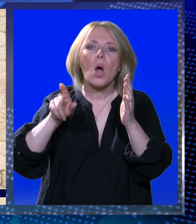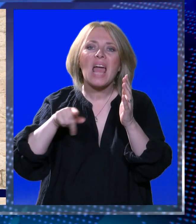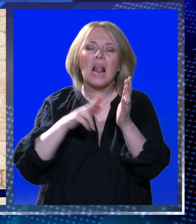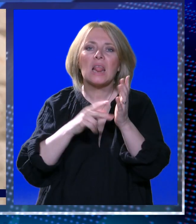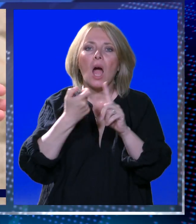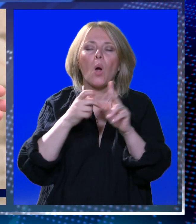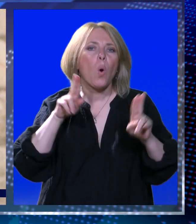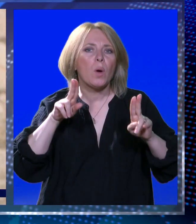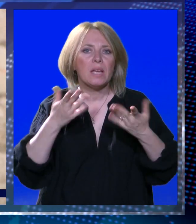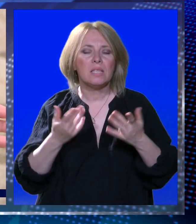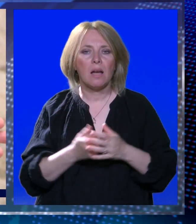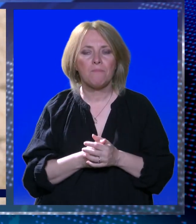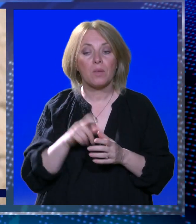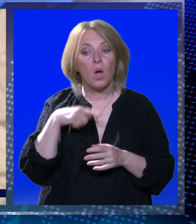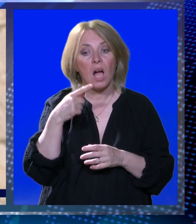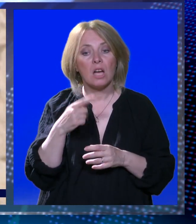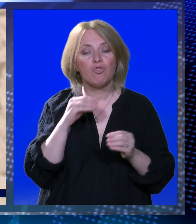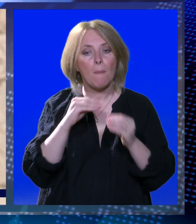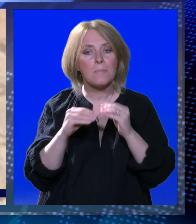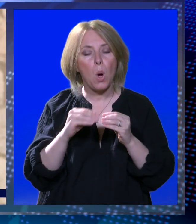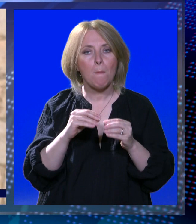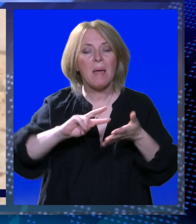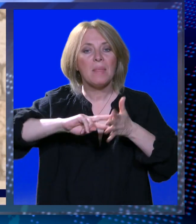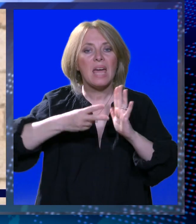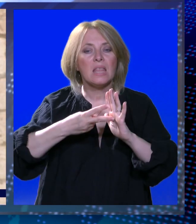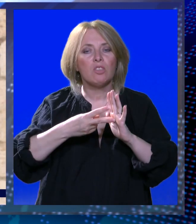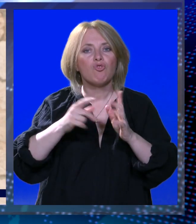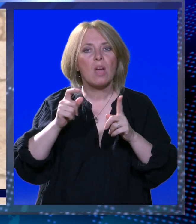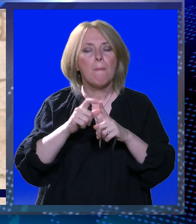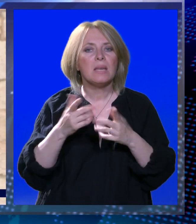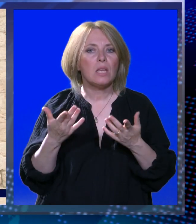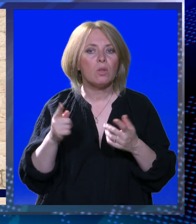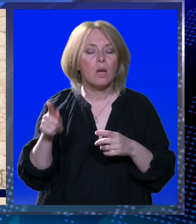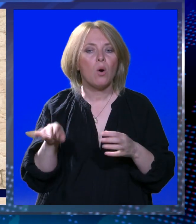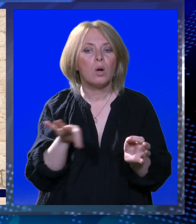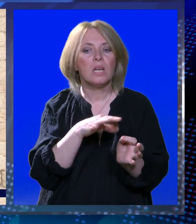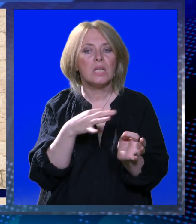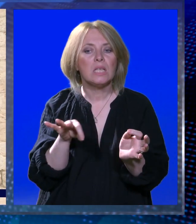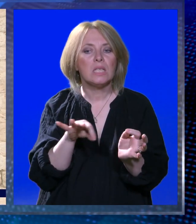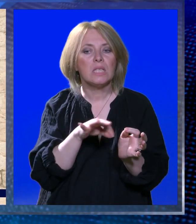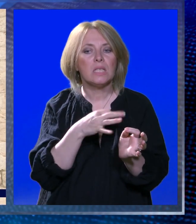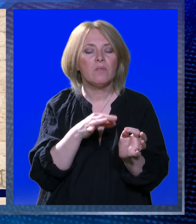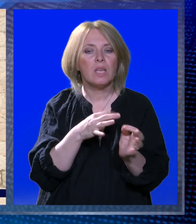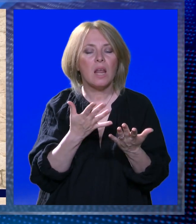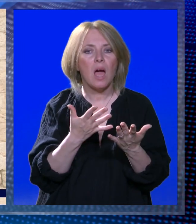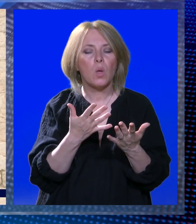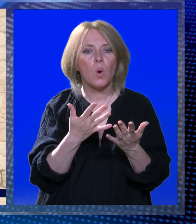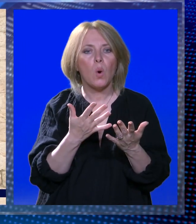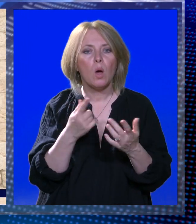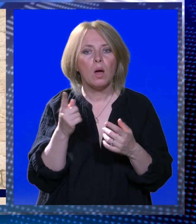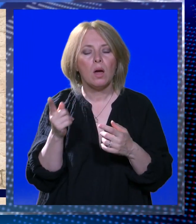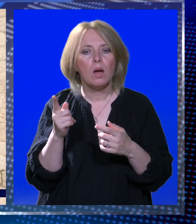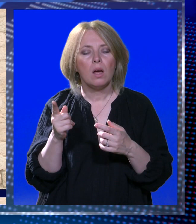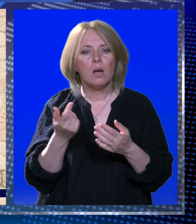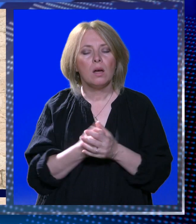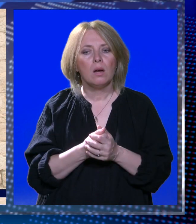ovdje sad oštećen. Begić napominje i problem tehničke prirode. Osviraju ovi komorni ansamblju Svetog Spasa gdje